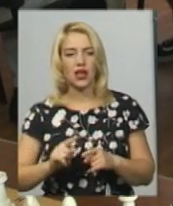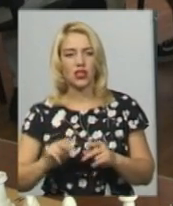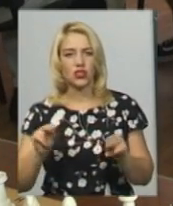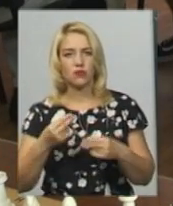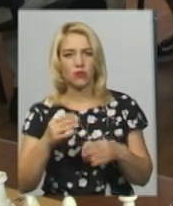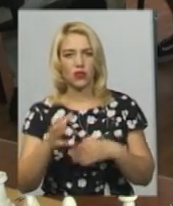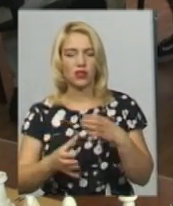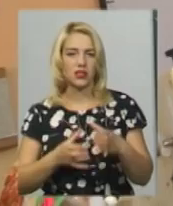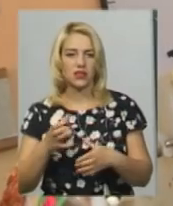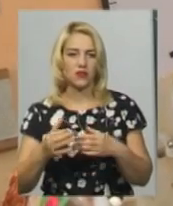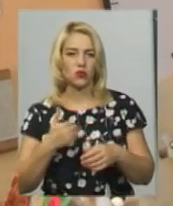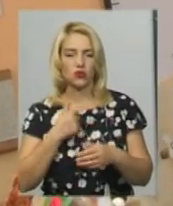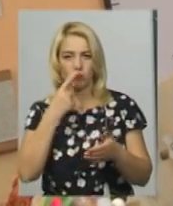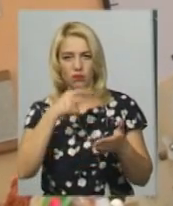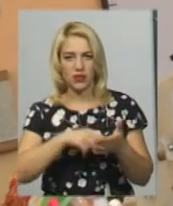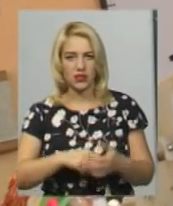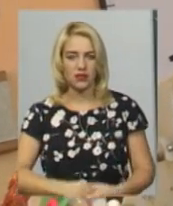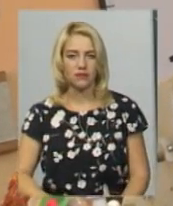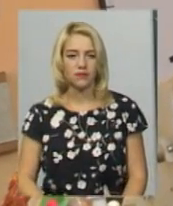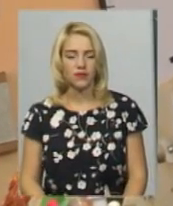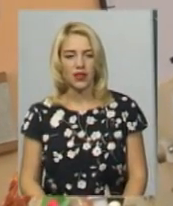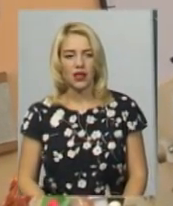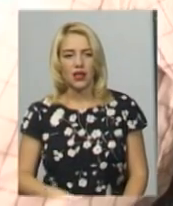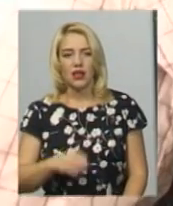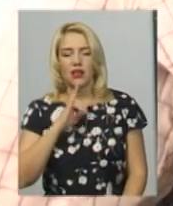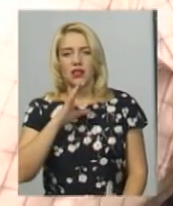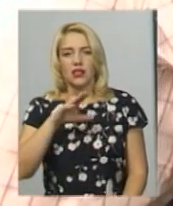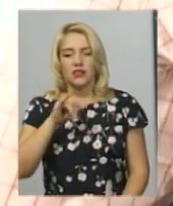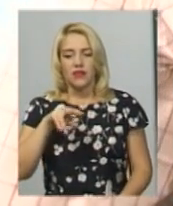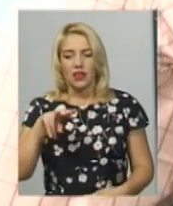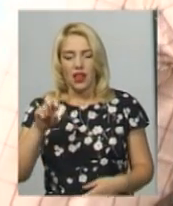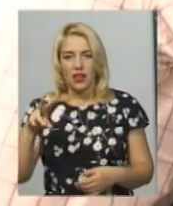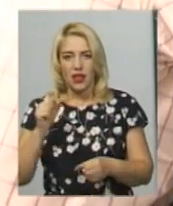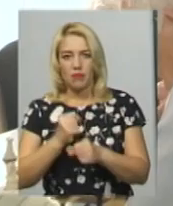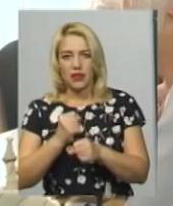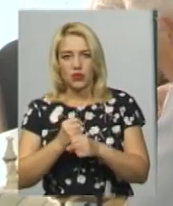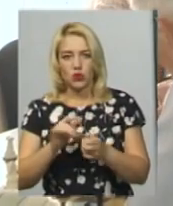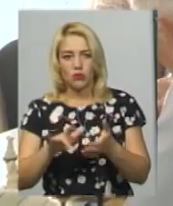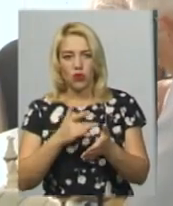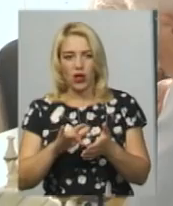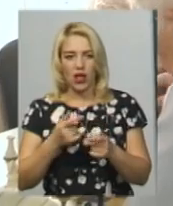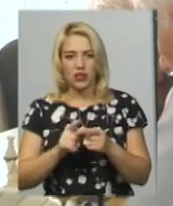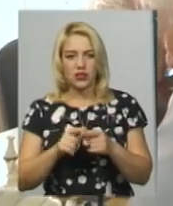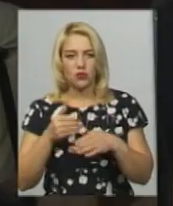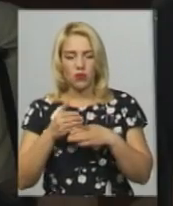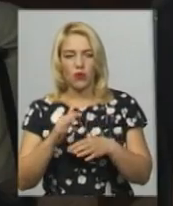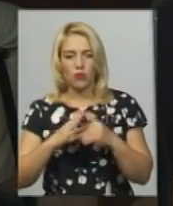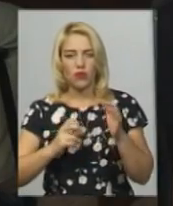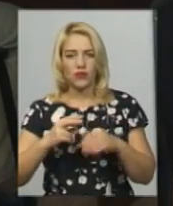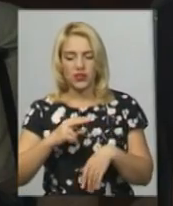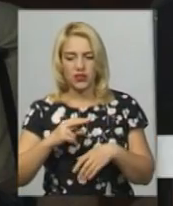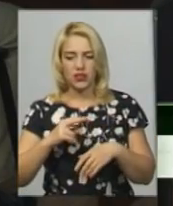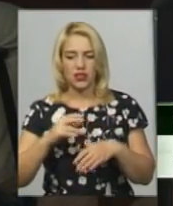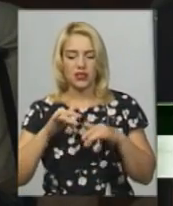хочеться туди попасти. Світлана Соломна працює бухгалтером. Каже, гра у шахах допомагає у професійній діяльності. Коли